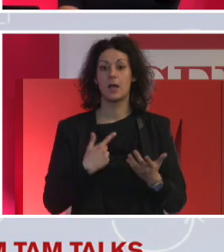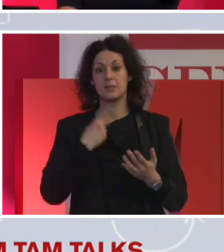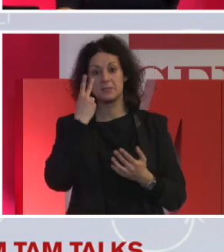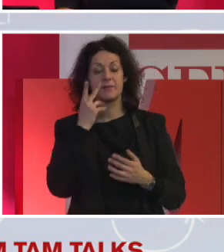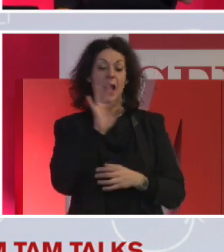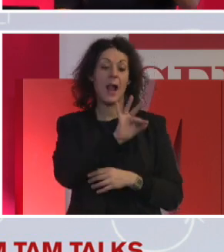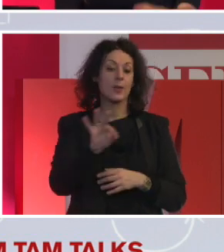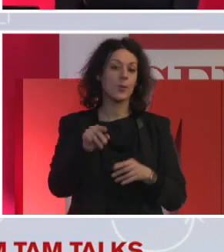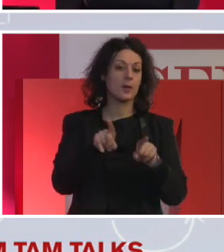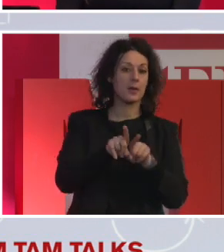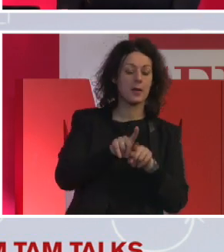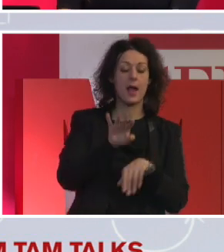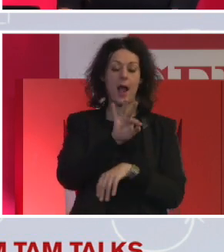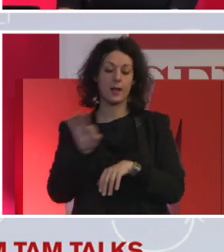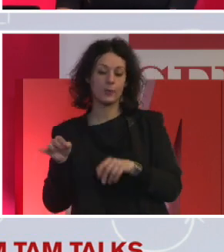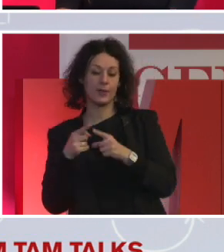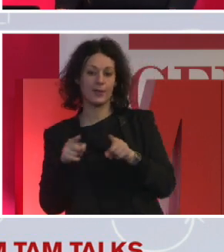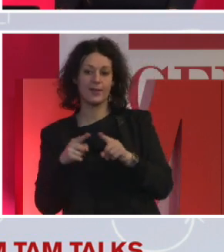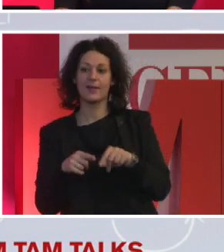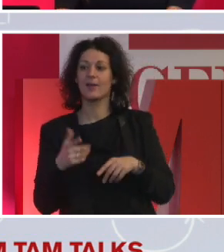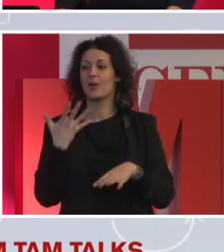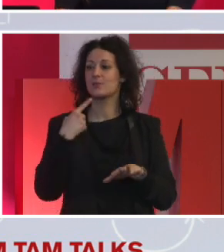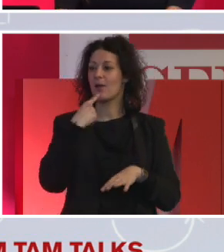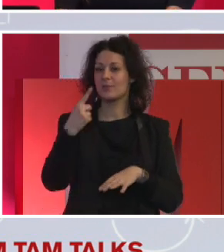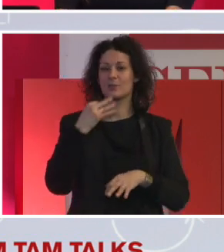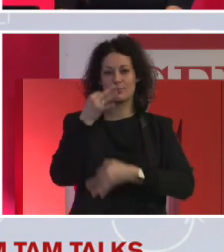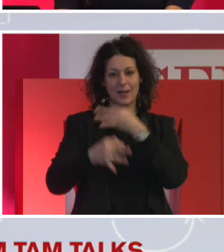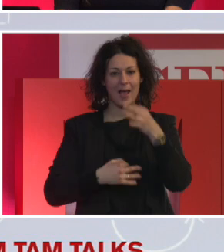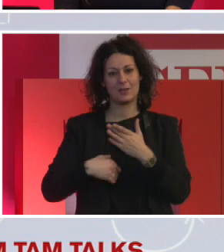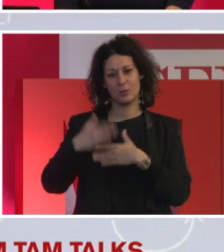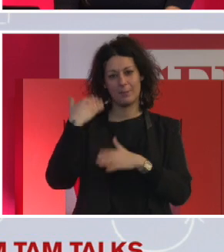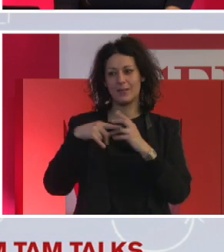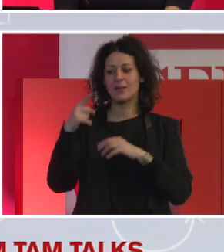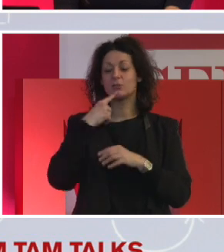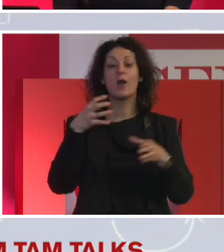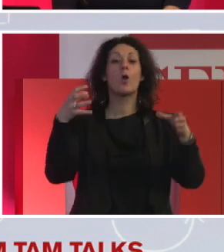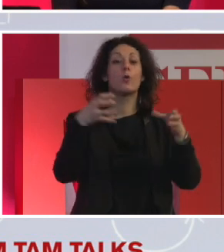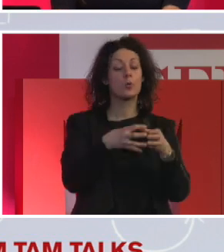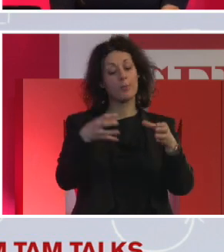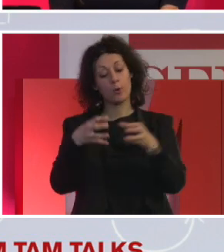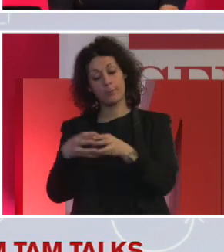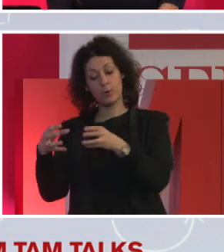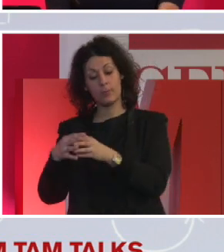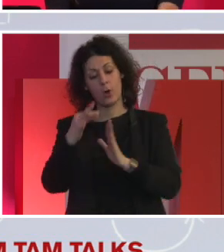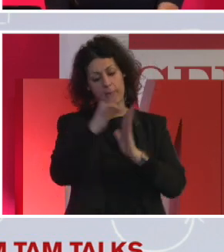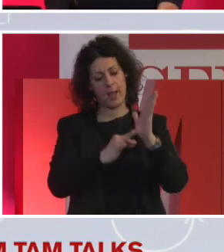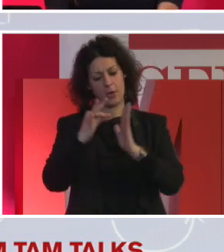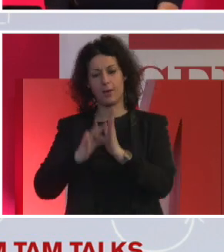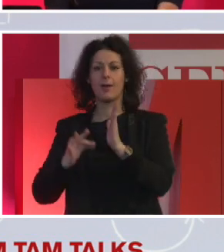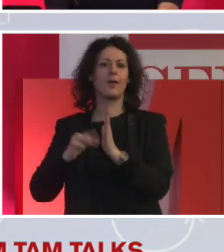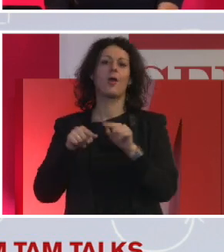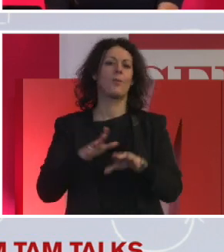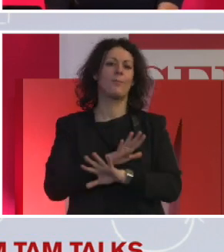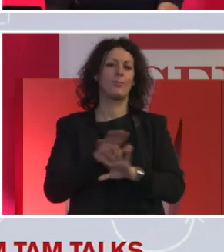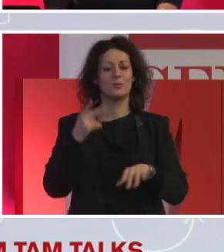come abbiamo visto, la segmentazione, conoscere il target di cui parliamo, queste sono tutte cose, vediamo crescere sempre di